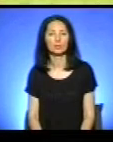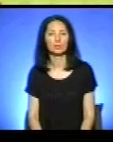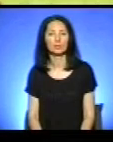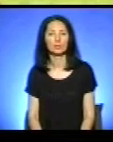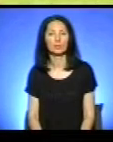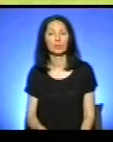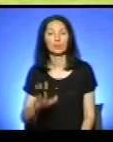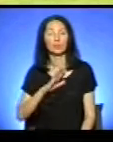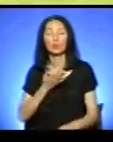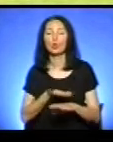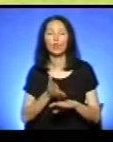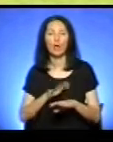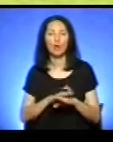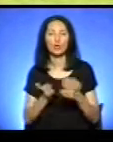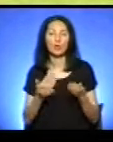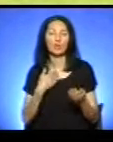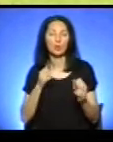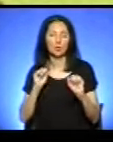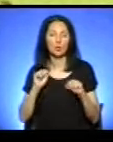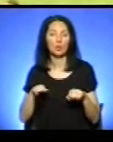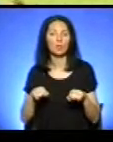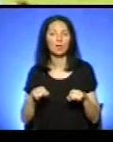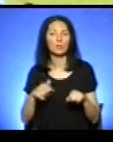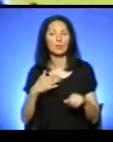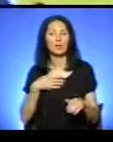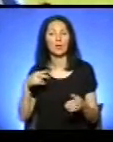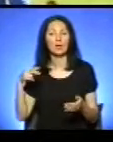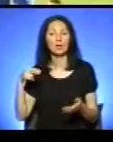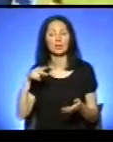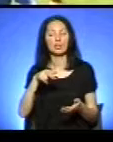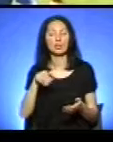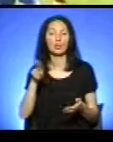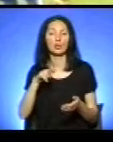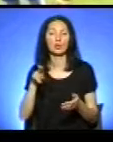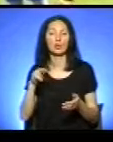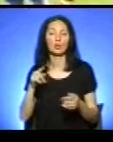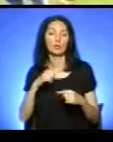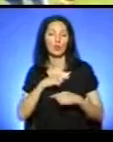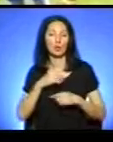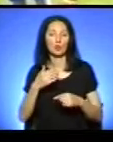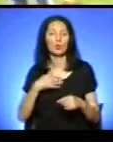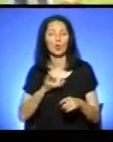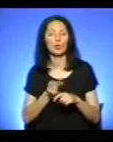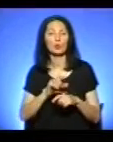Було важко, але ми змогли. Ми дійшли до вишки, ми дуже раді.